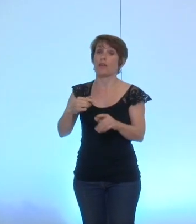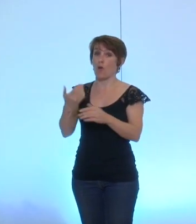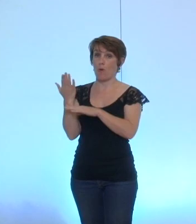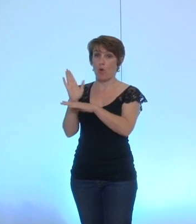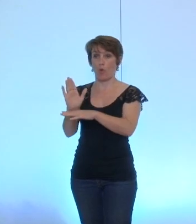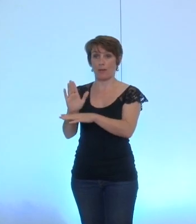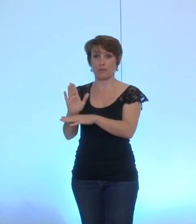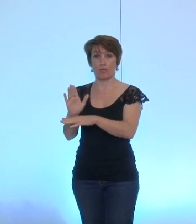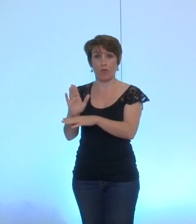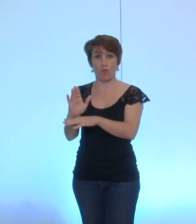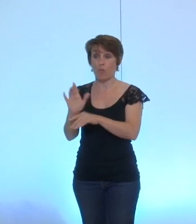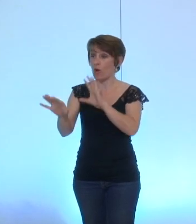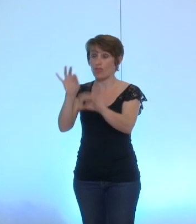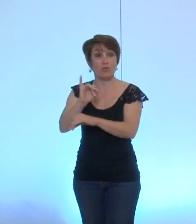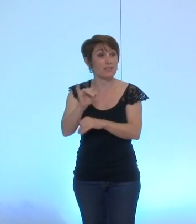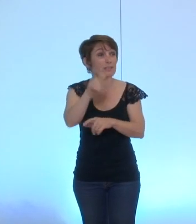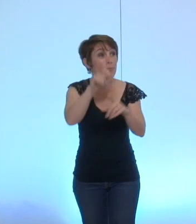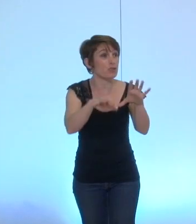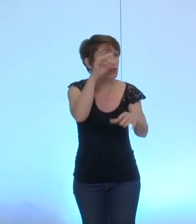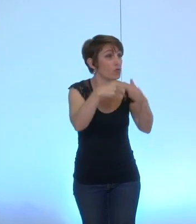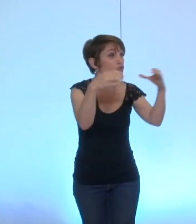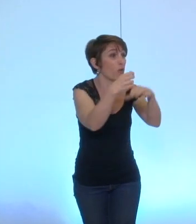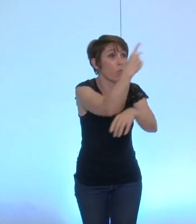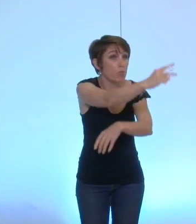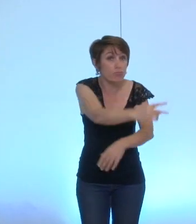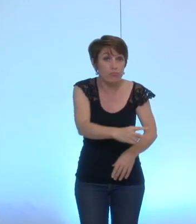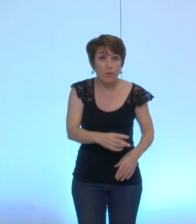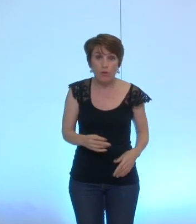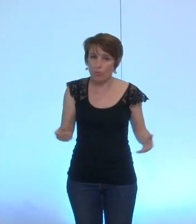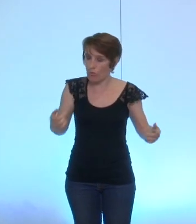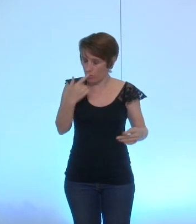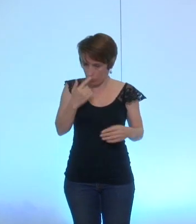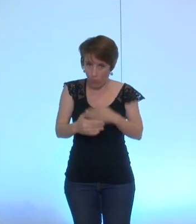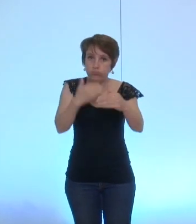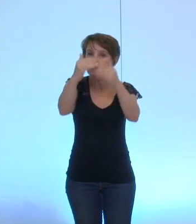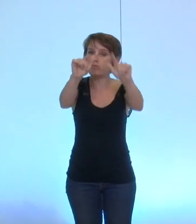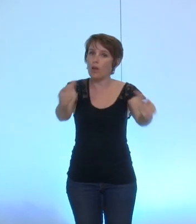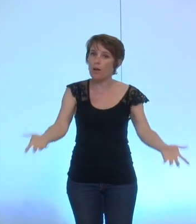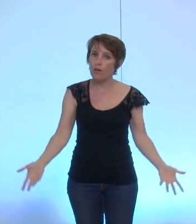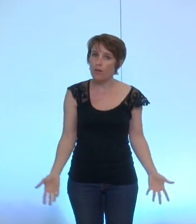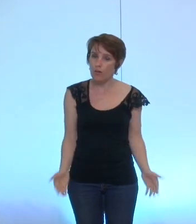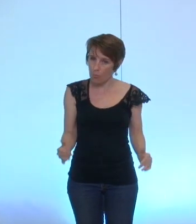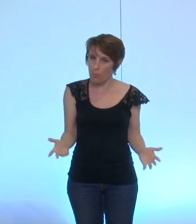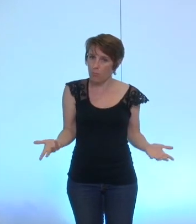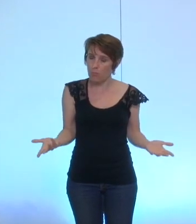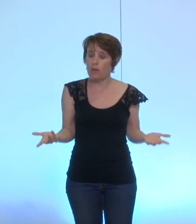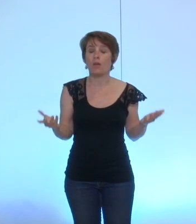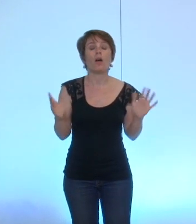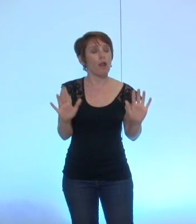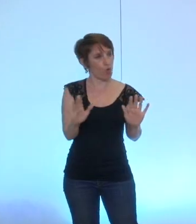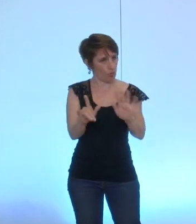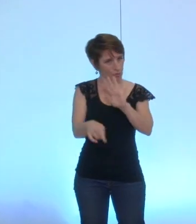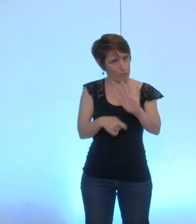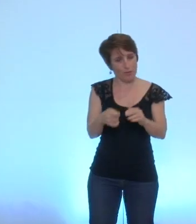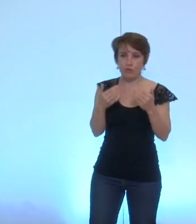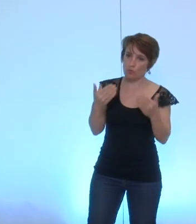un élu de votre groupe donc je pense que nous avons effectivement fait des avancées alors certes il y a aujourd'hui des engagements